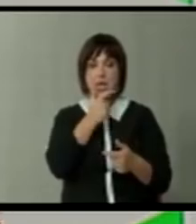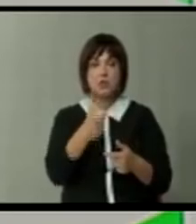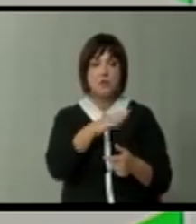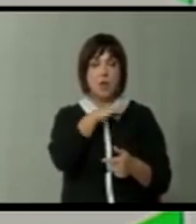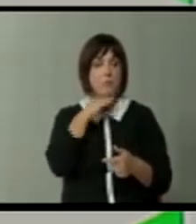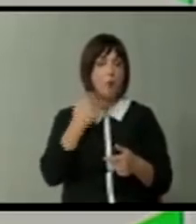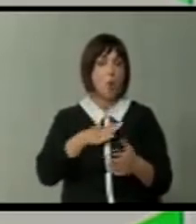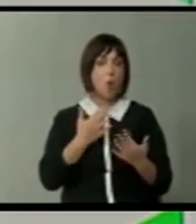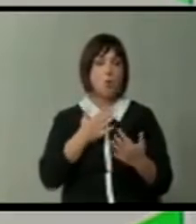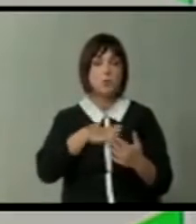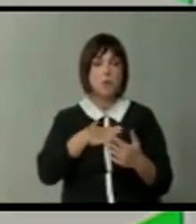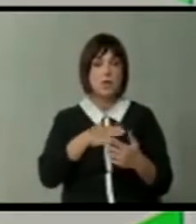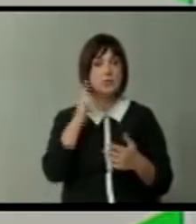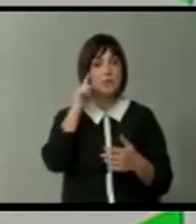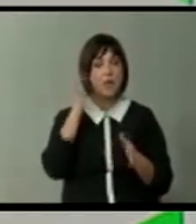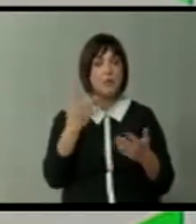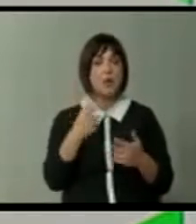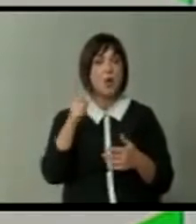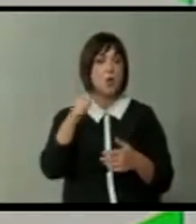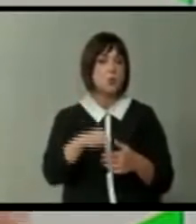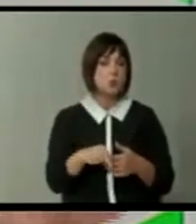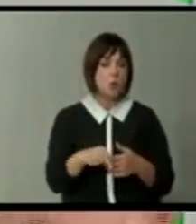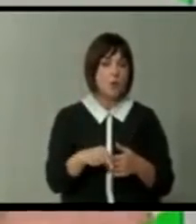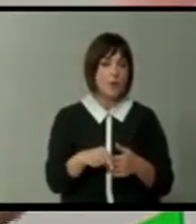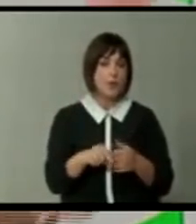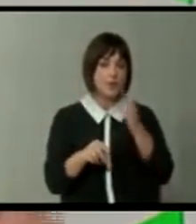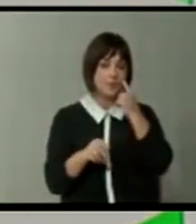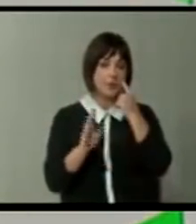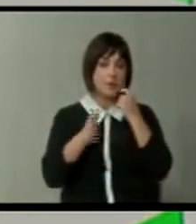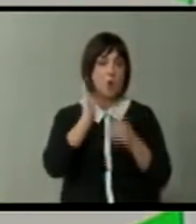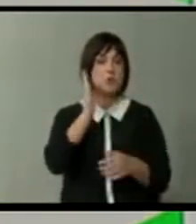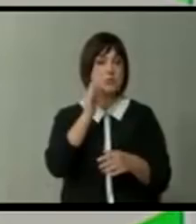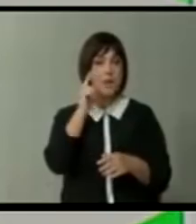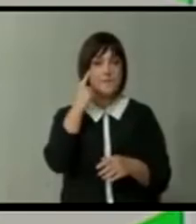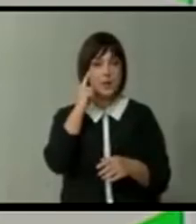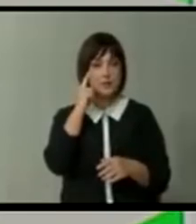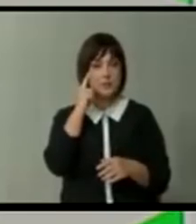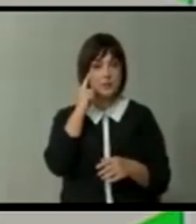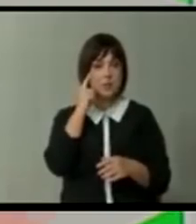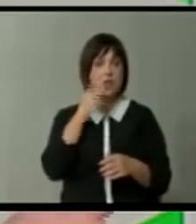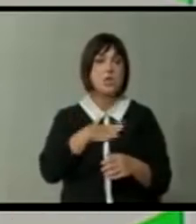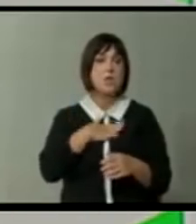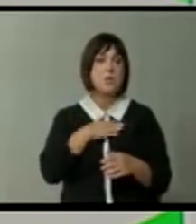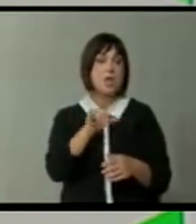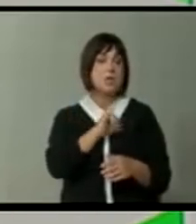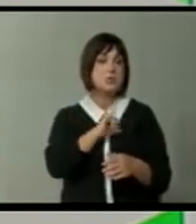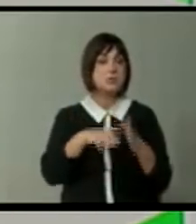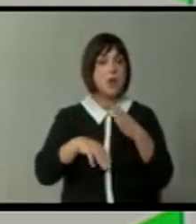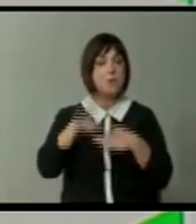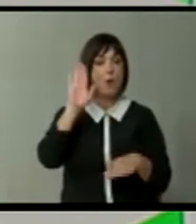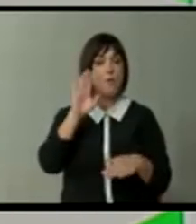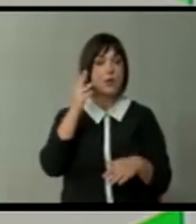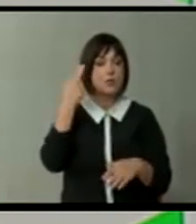имаме колку закате за мислите ако дојаѓат. А вероятно, во еднина предпостават дека ќе има интерес повеќе